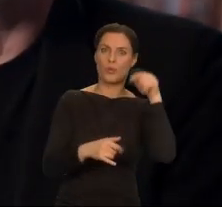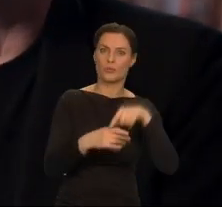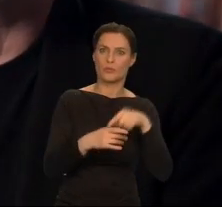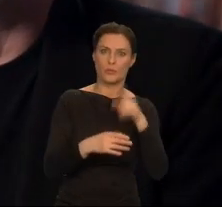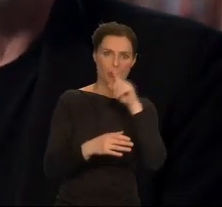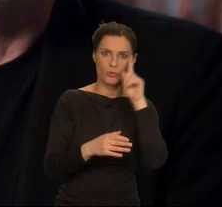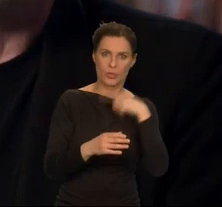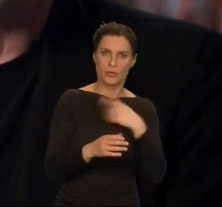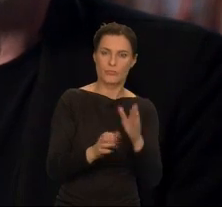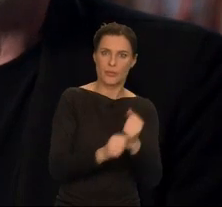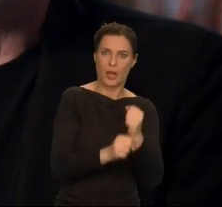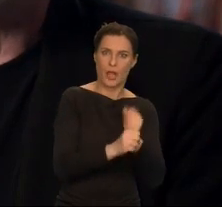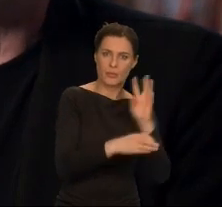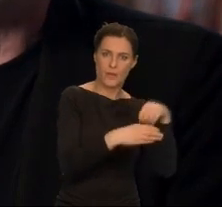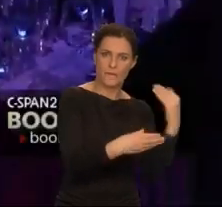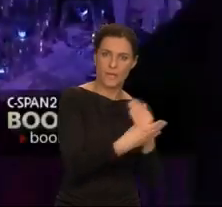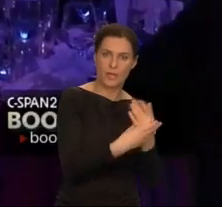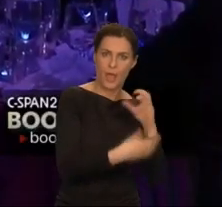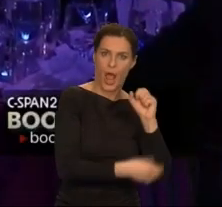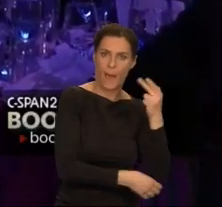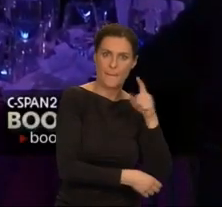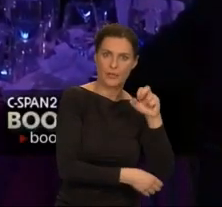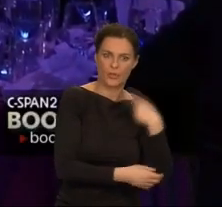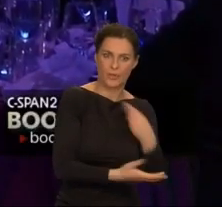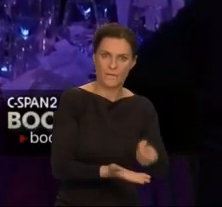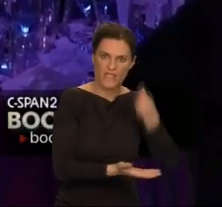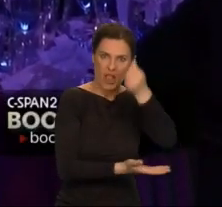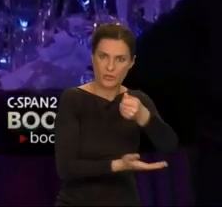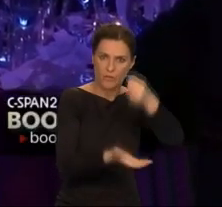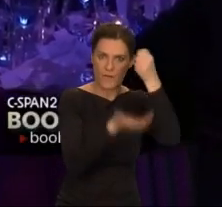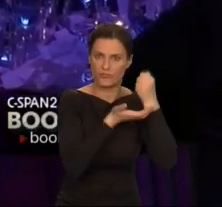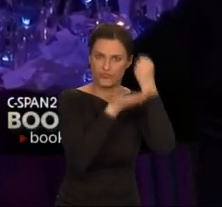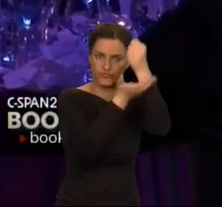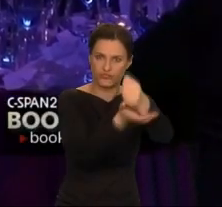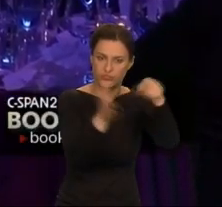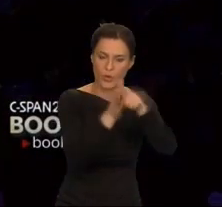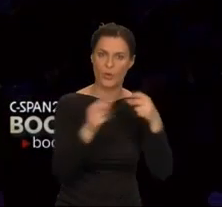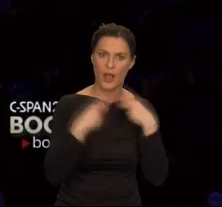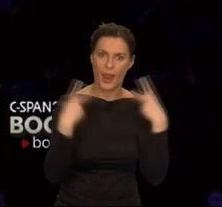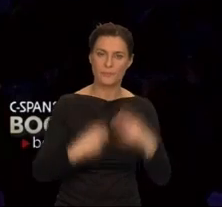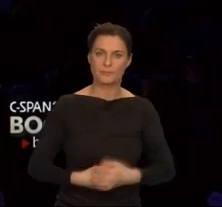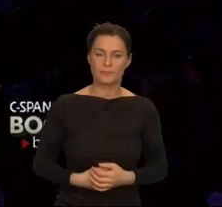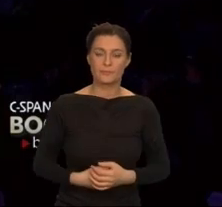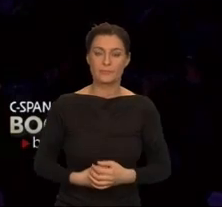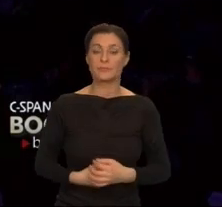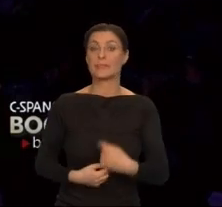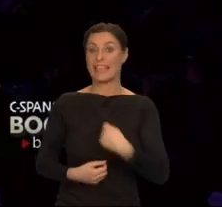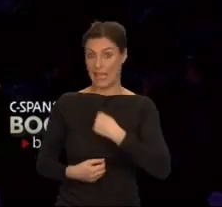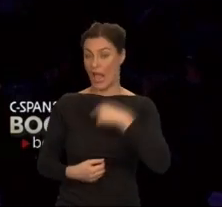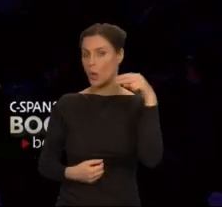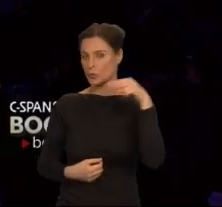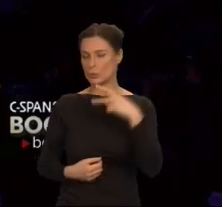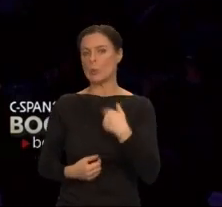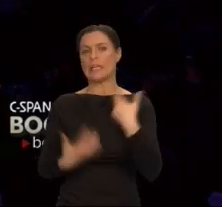Wielu z nich pracowało dla Amazona i finansowało galę. Bałam się tej przemowy. Nie